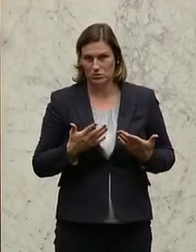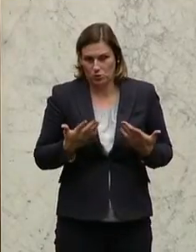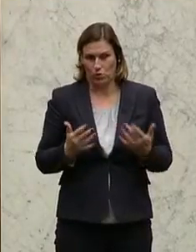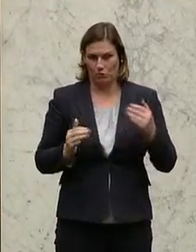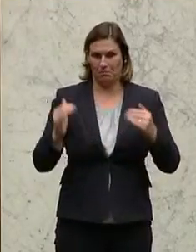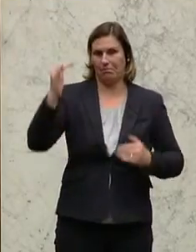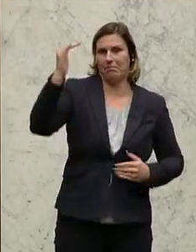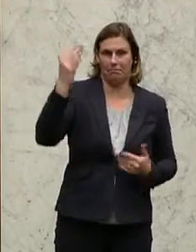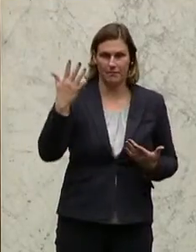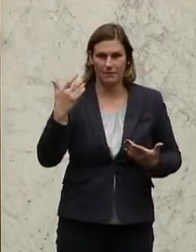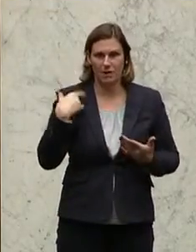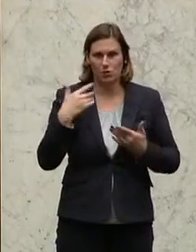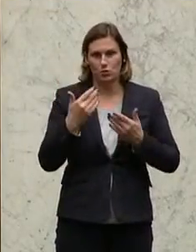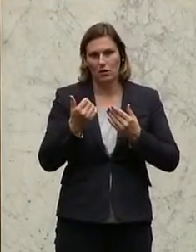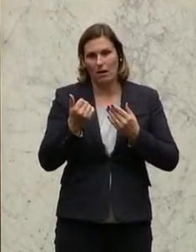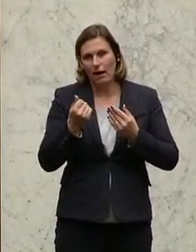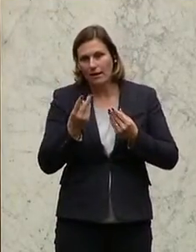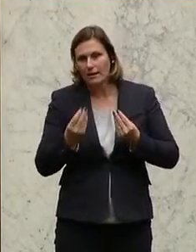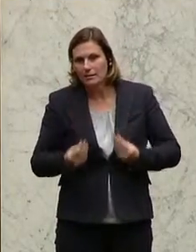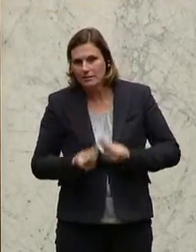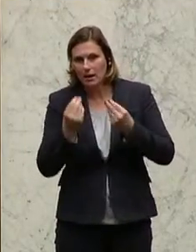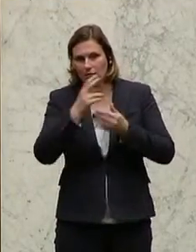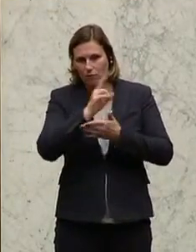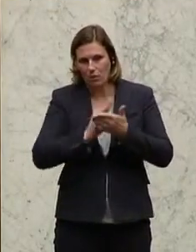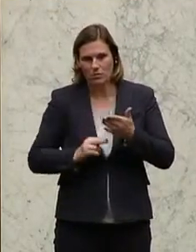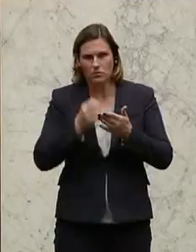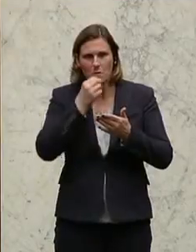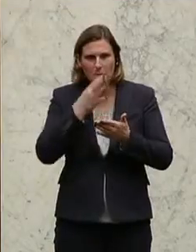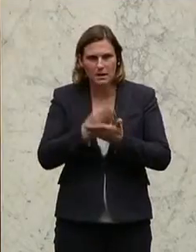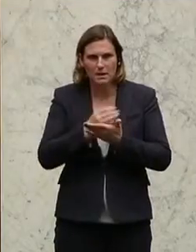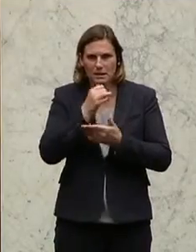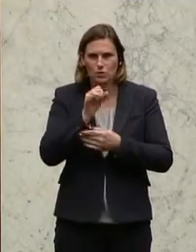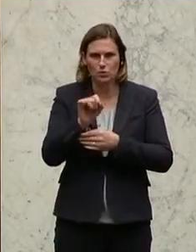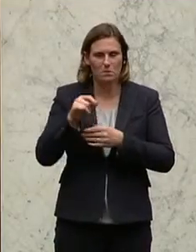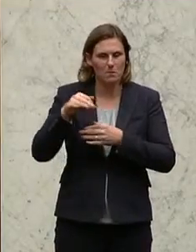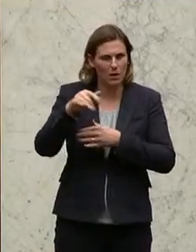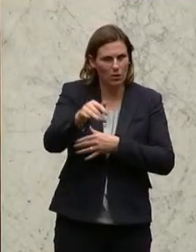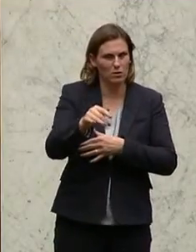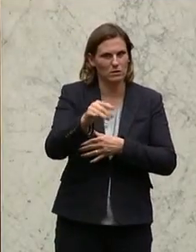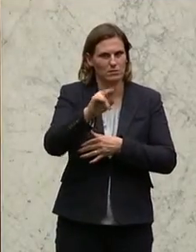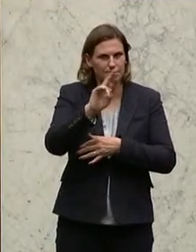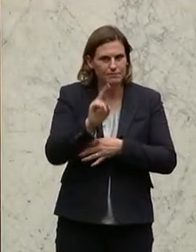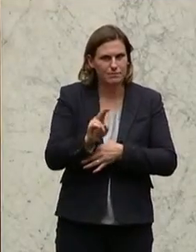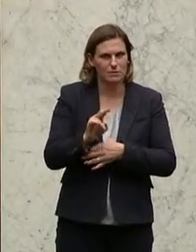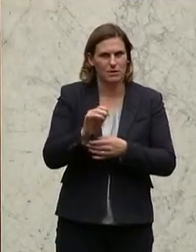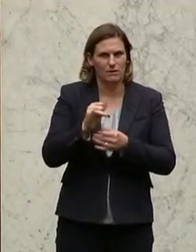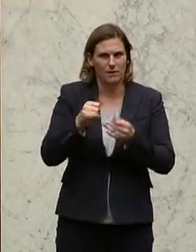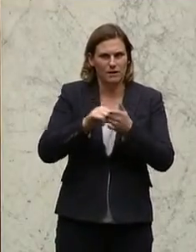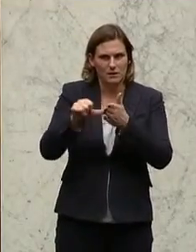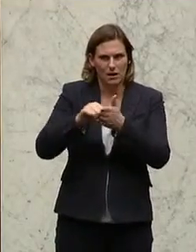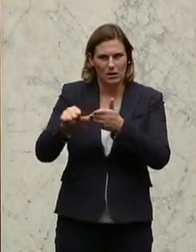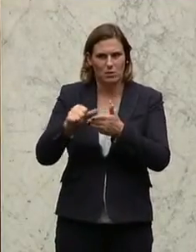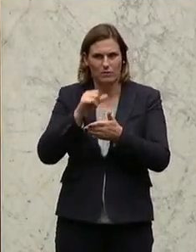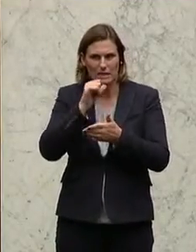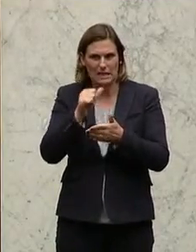Dinge vorgelesen aus diesem Bericht. Und dass nicht nur dort in Millionenhöhe Zahlungen geleistet wurden, ohne einen